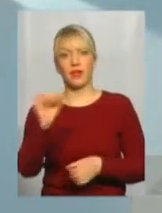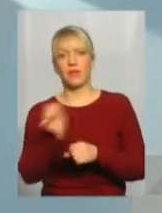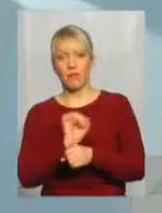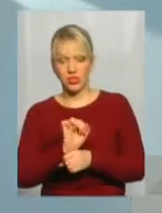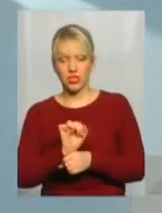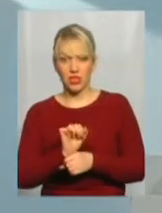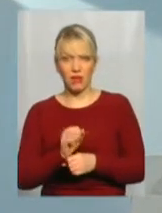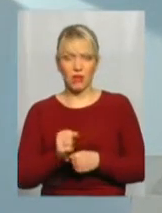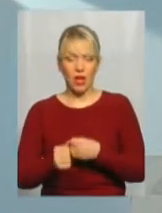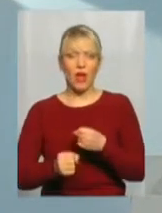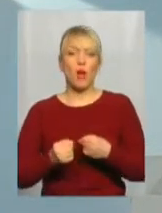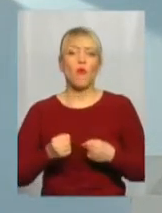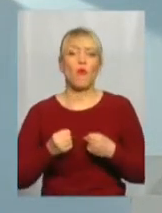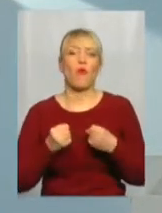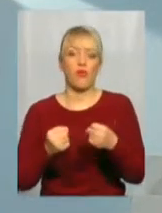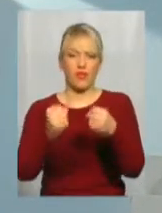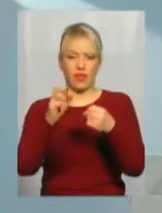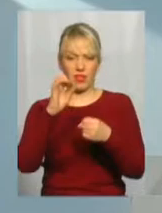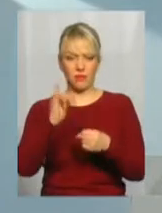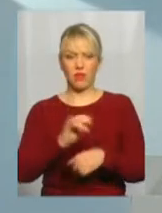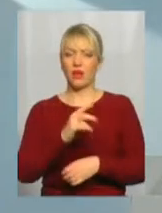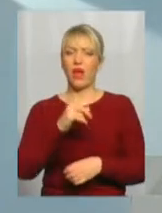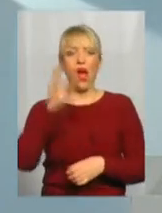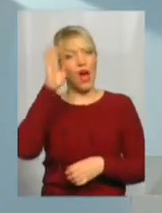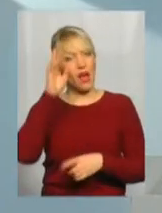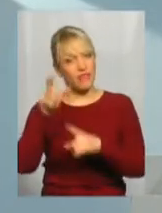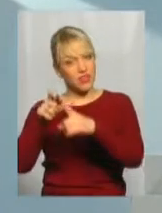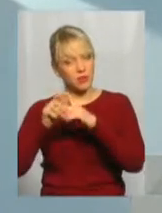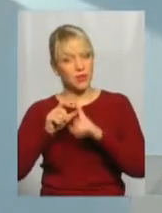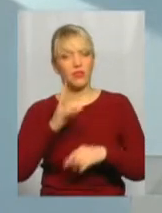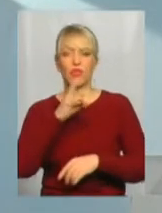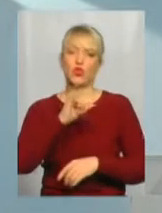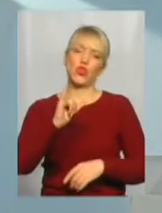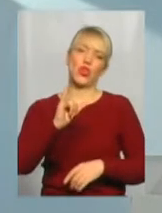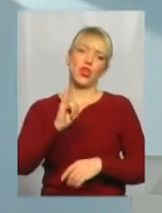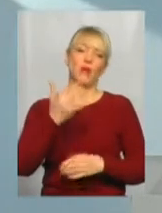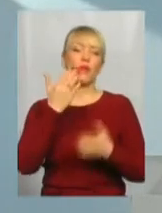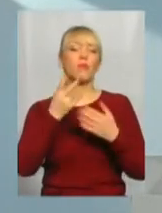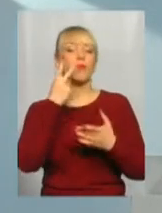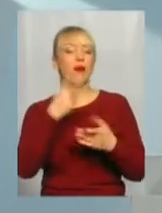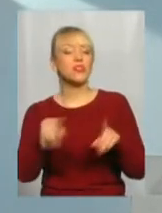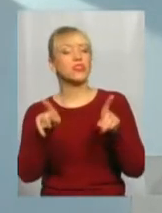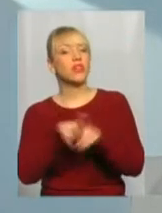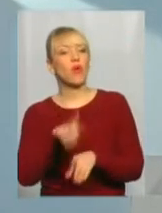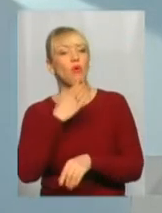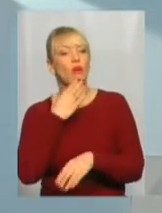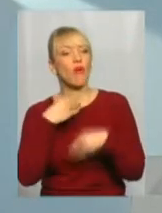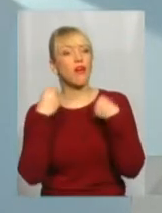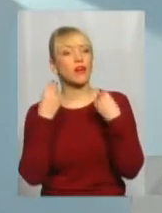квіточках, а він сказав би ні, ні, ні, ні. Бо якби бачили таку красу, то не